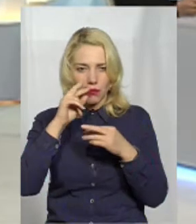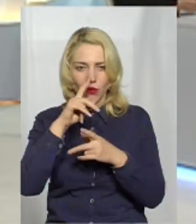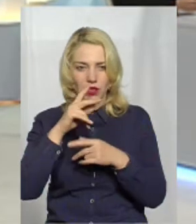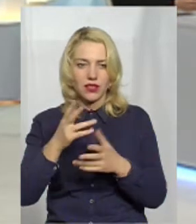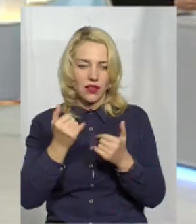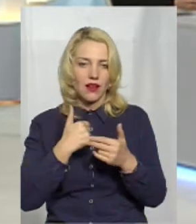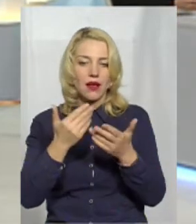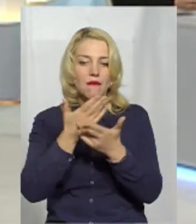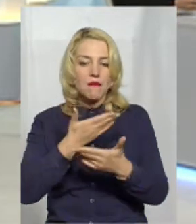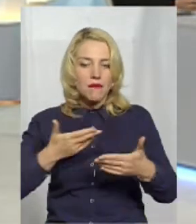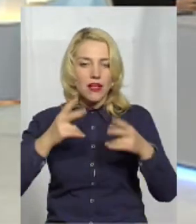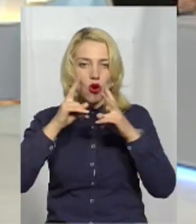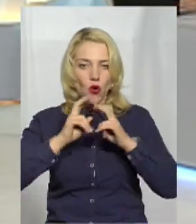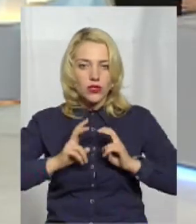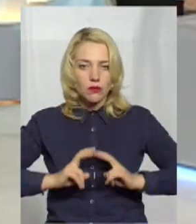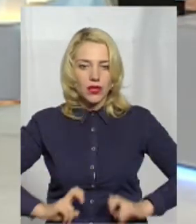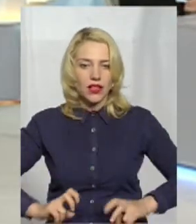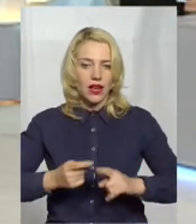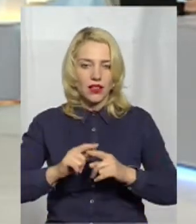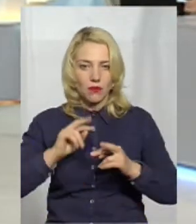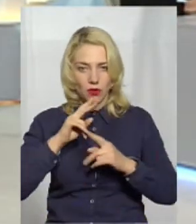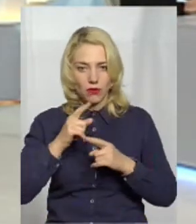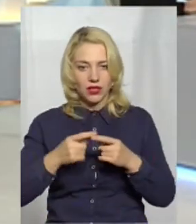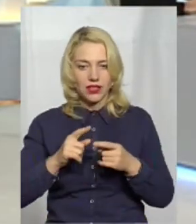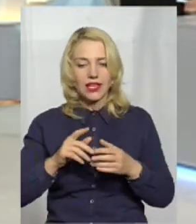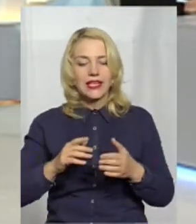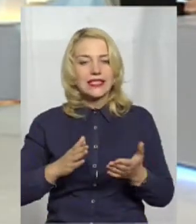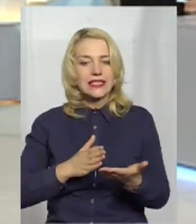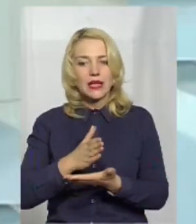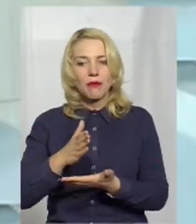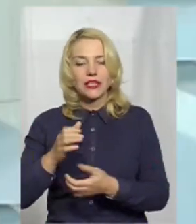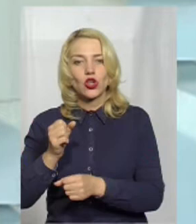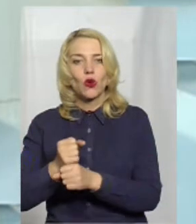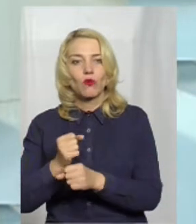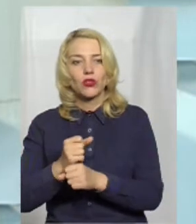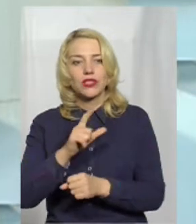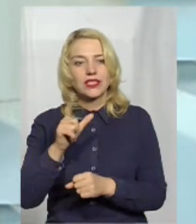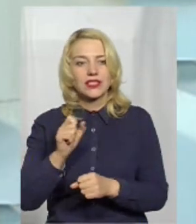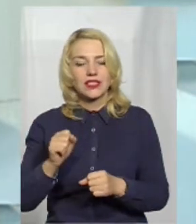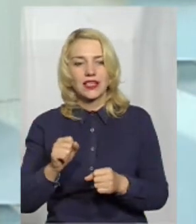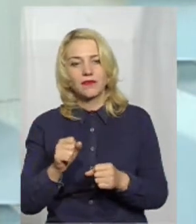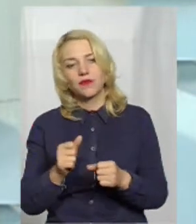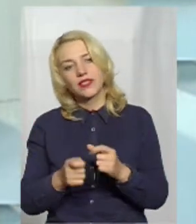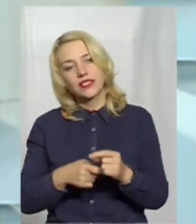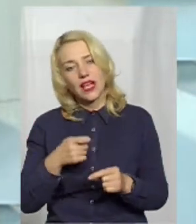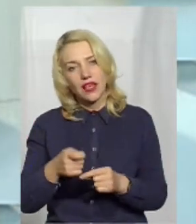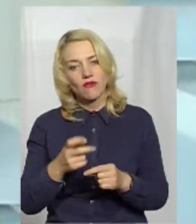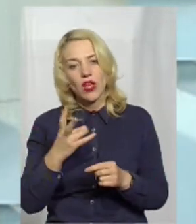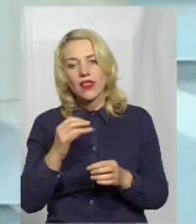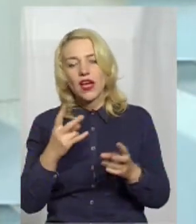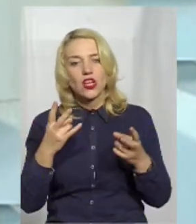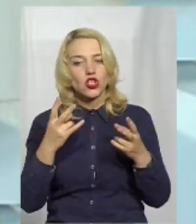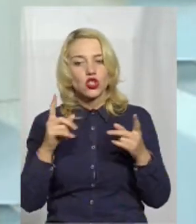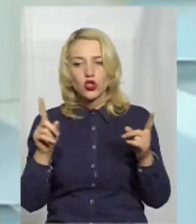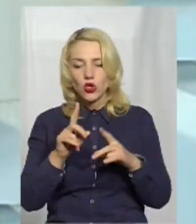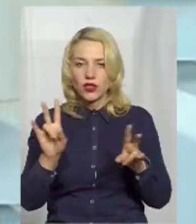розбирали, фактично, ті ж самі аспекти роботи з проєктною заявкою, але з точки зору, да, на що треба не звертати